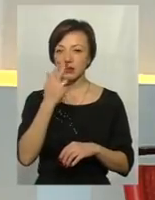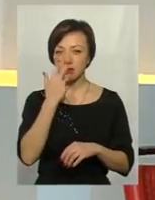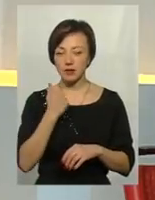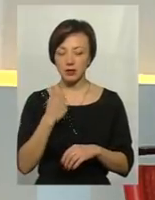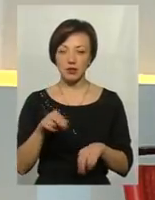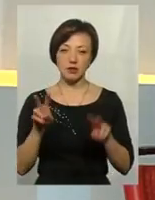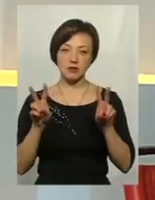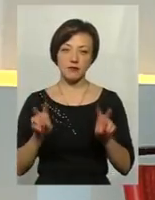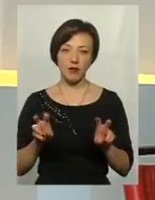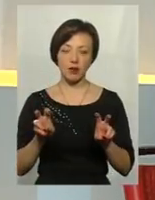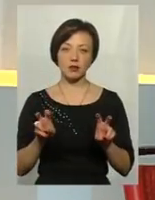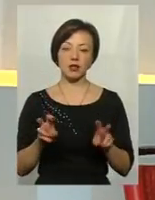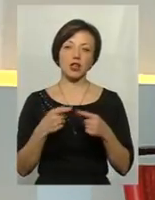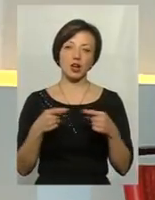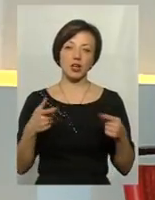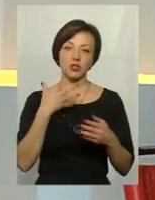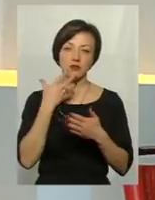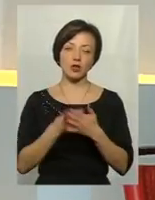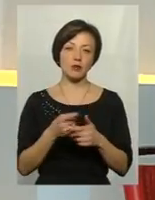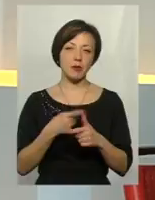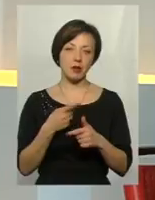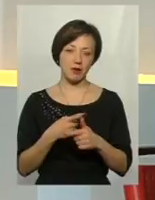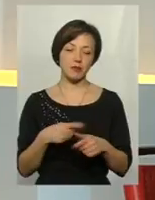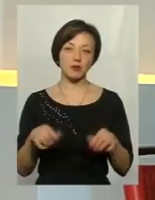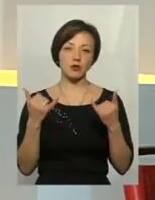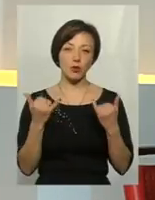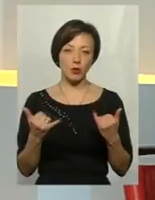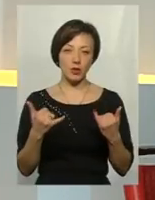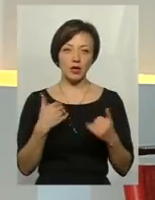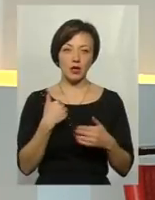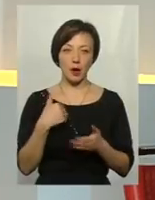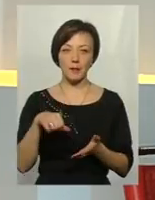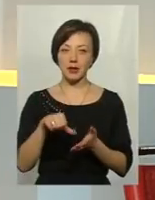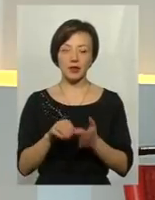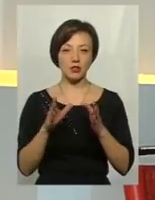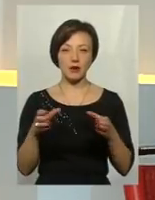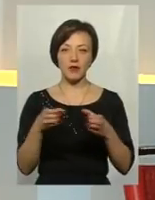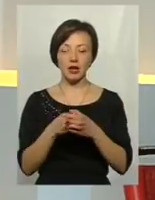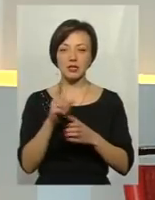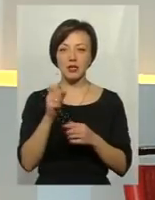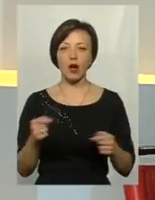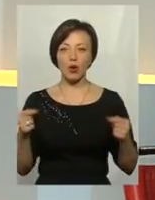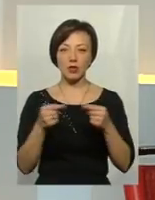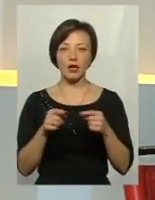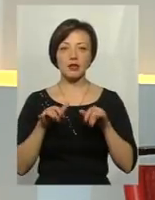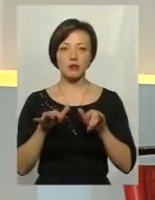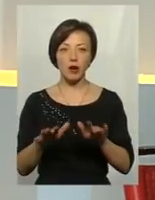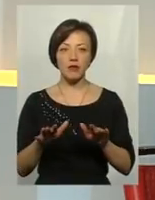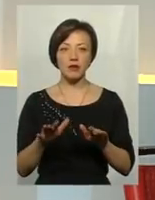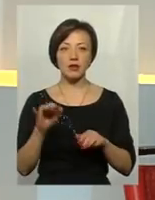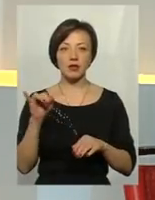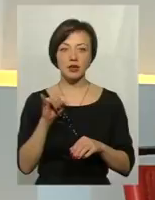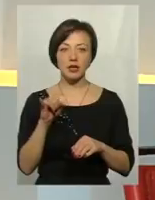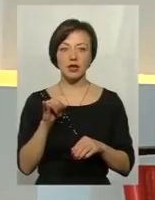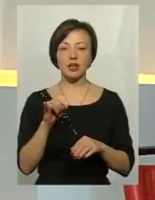називати речі своїми іменами. Сьогодні я представляю не лише фракцію за конкретні справи та